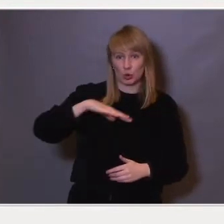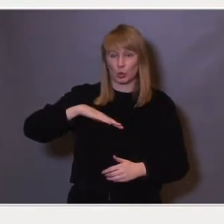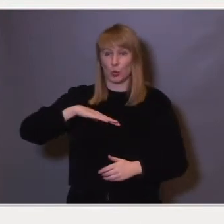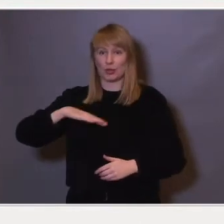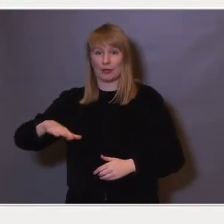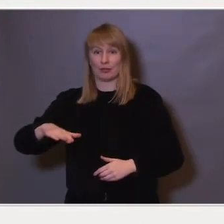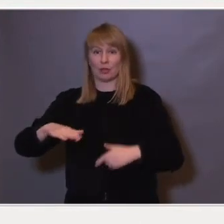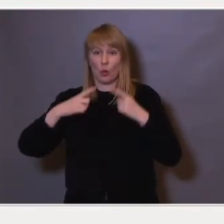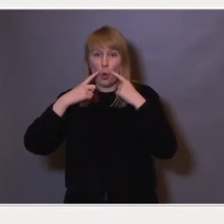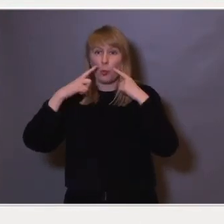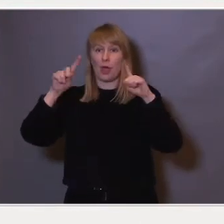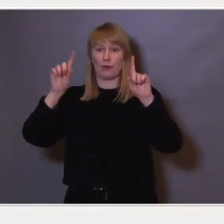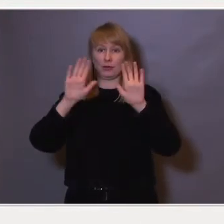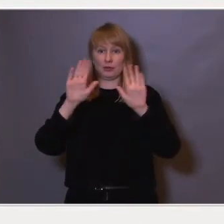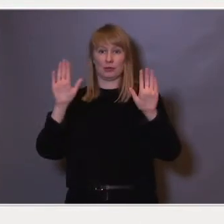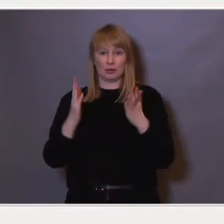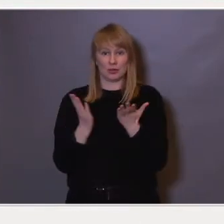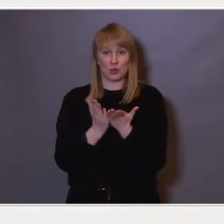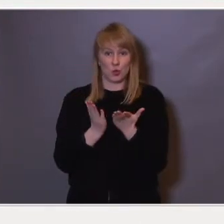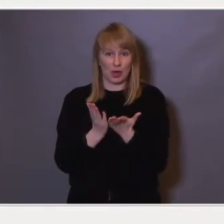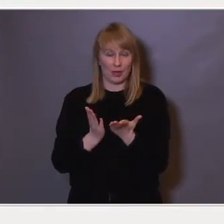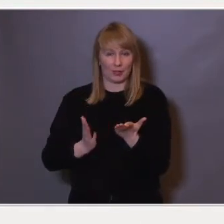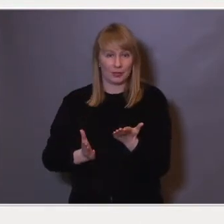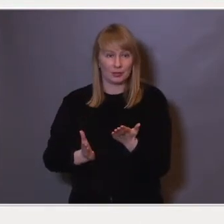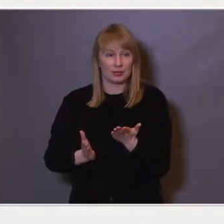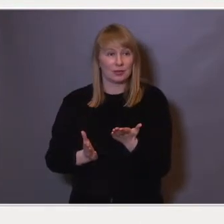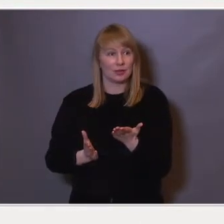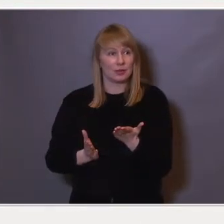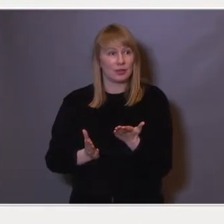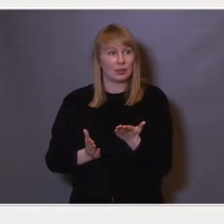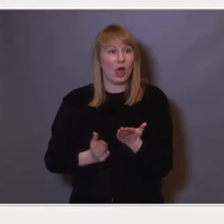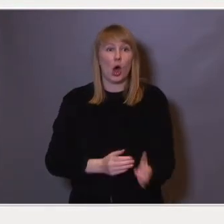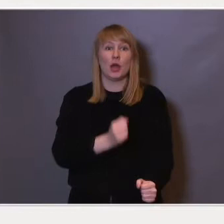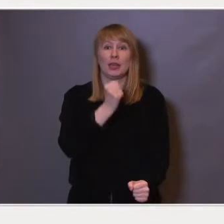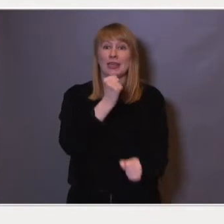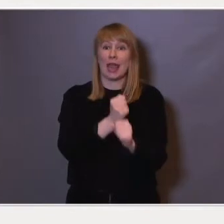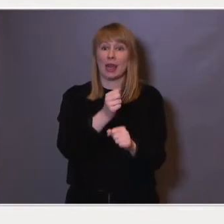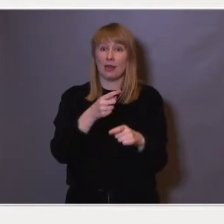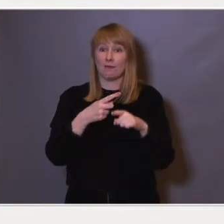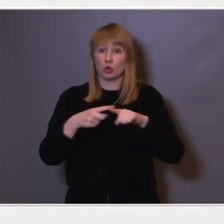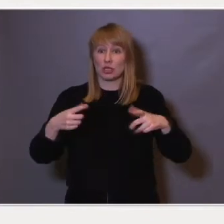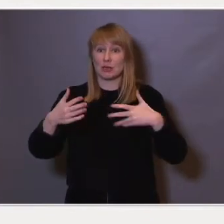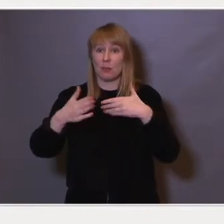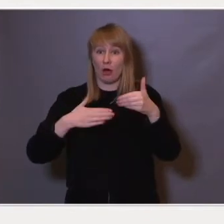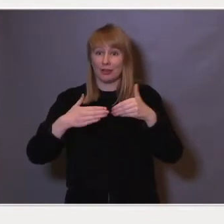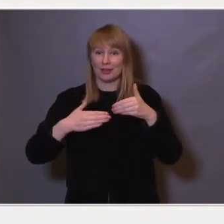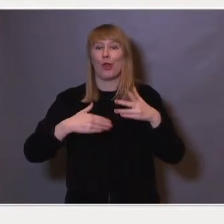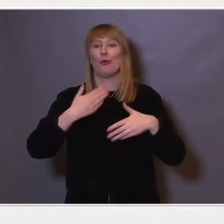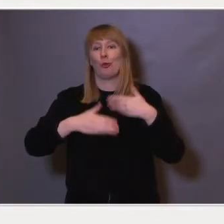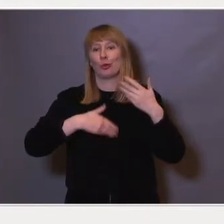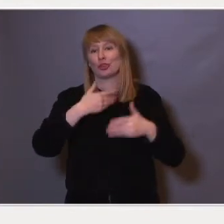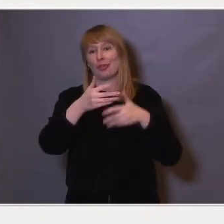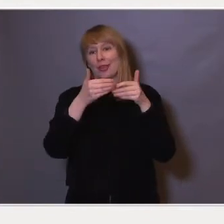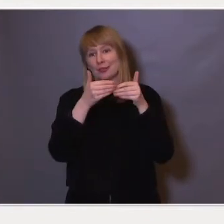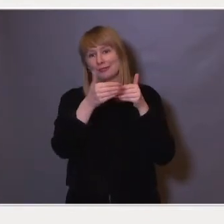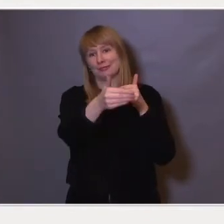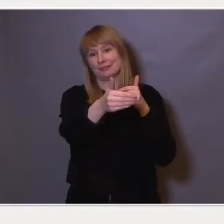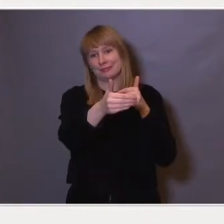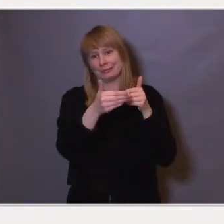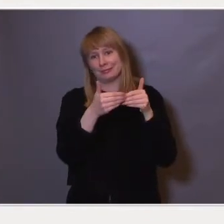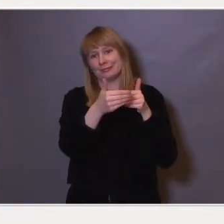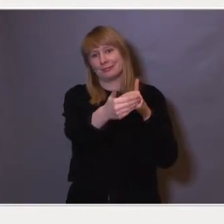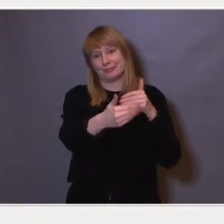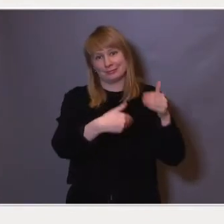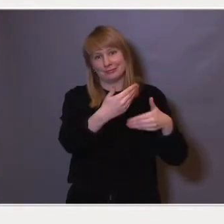opphevet i skolen, og den reelle forskjellsbehandlingen fortsatte lenge etter den